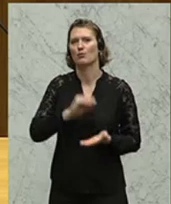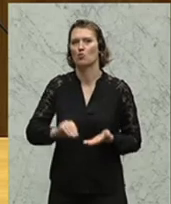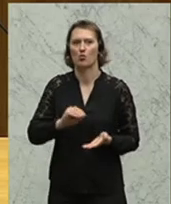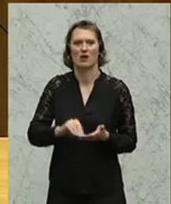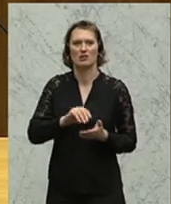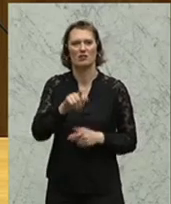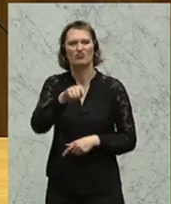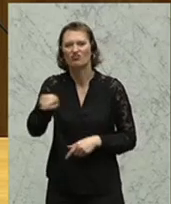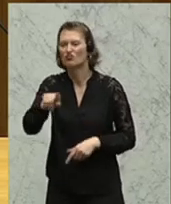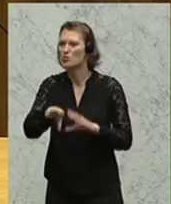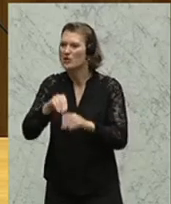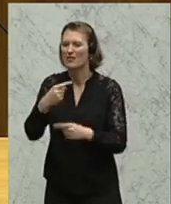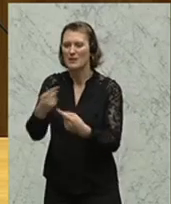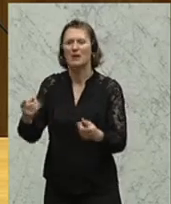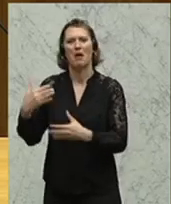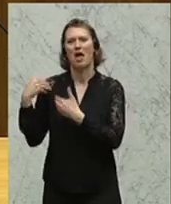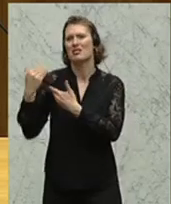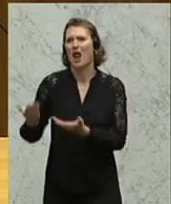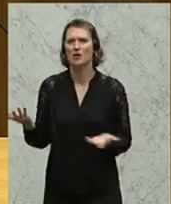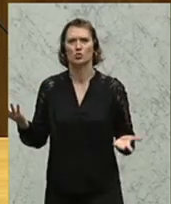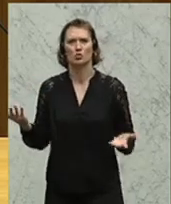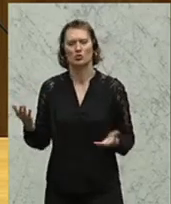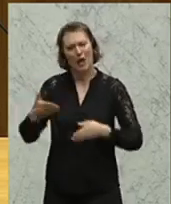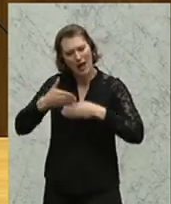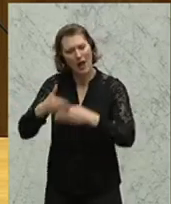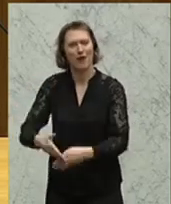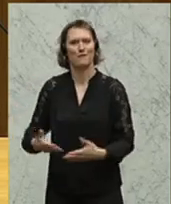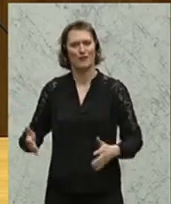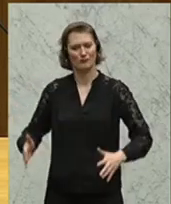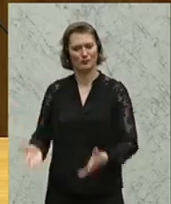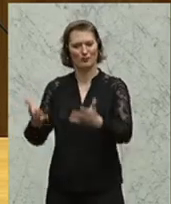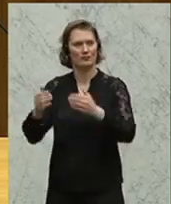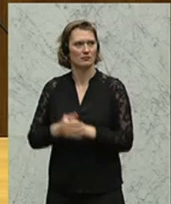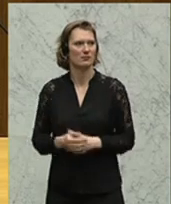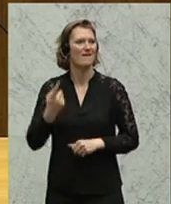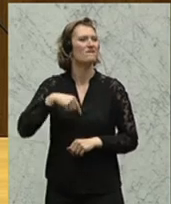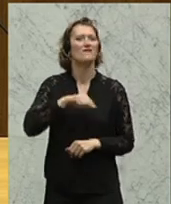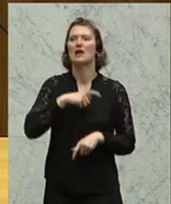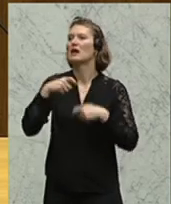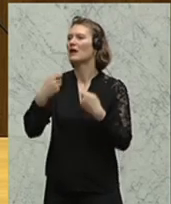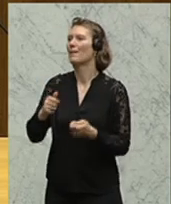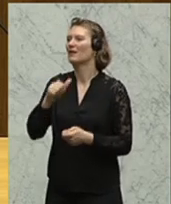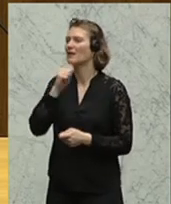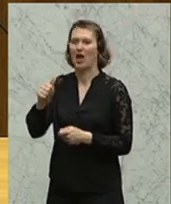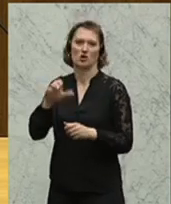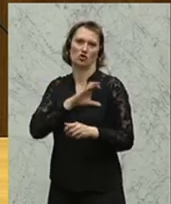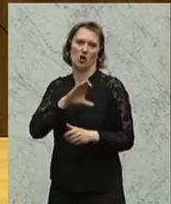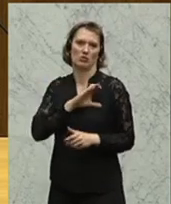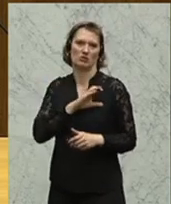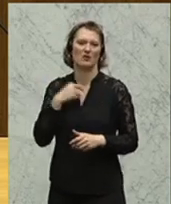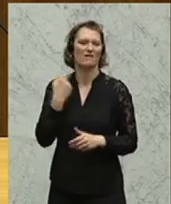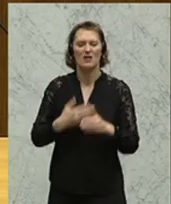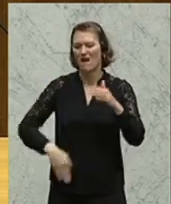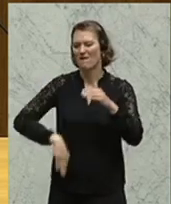Grad. Entlasst mir die Unternehmerinnen und die Unternehmer und helfen wir ihnen. Das Problem ist, wir lassen ihnen ja keine Luft zum Leben. Wir